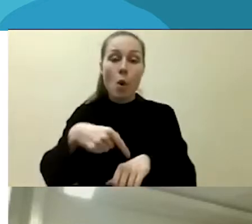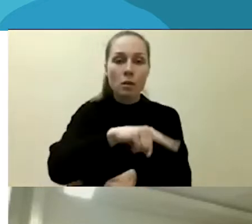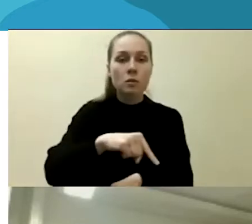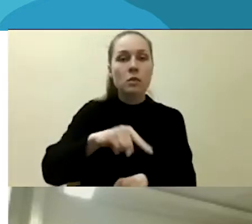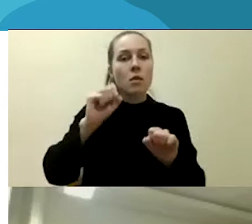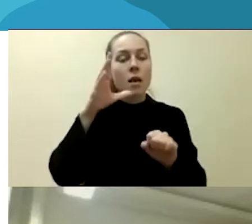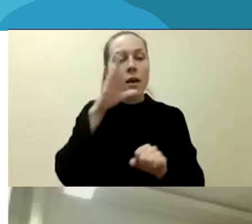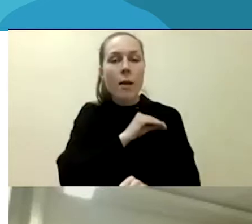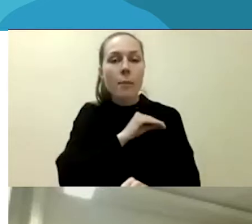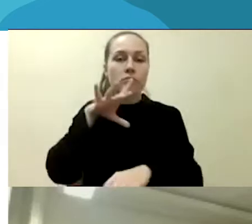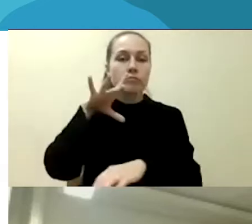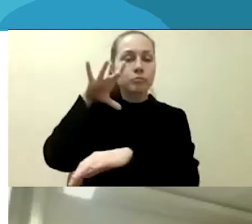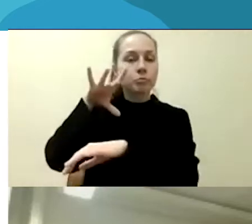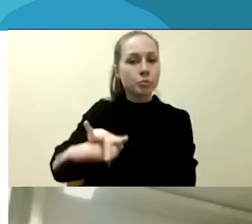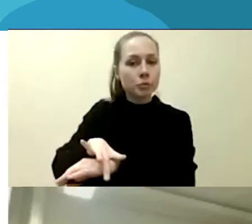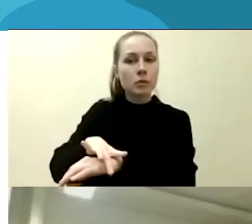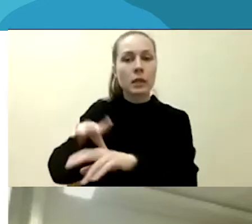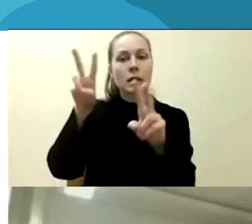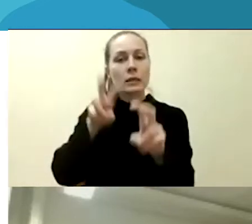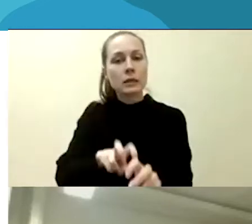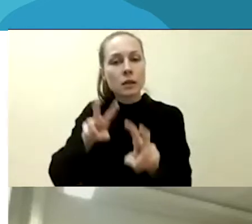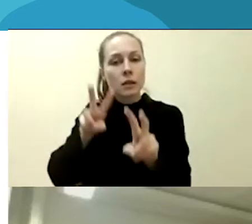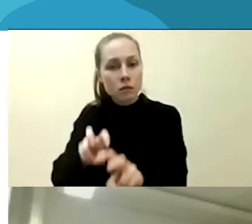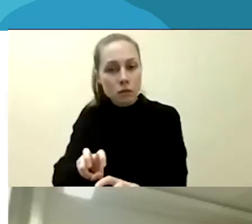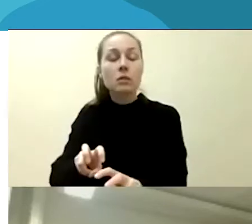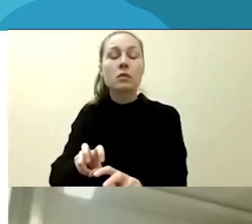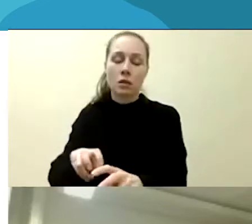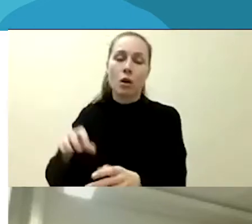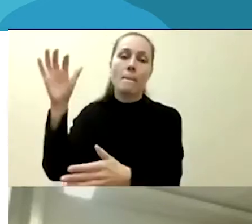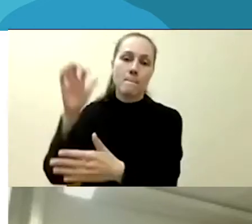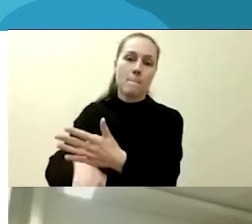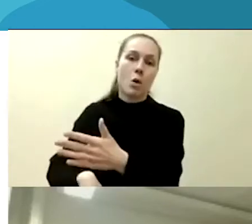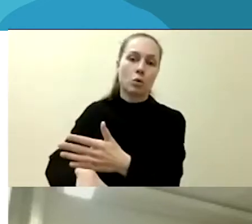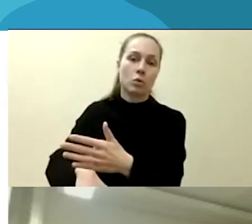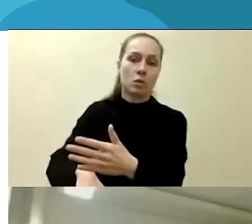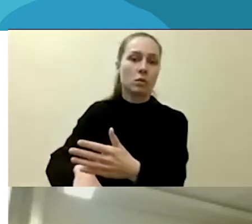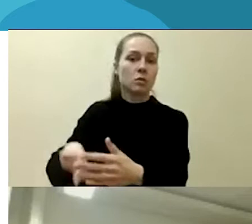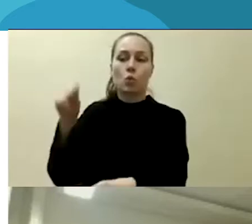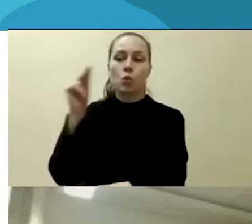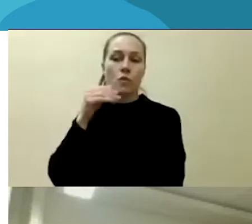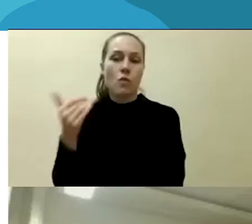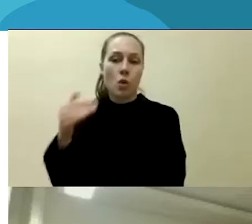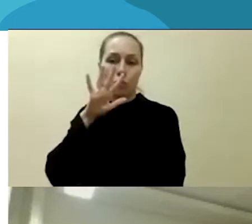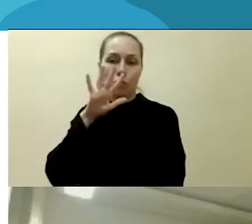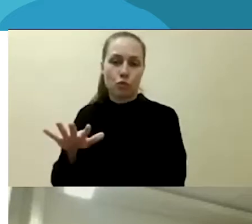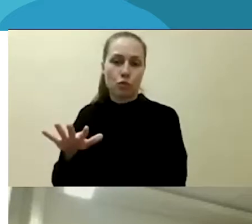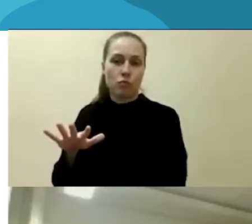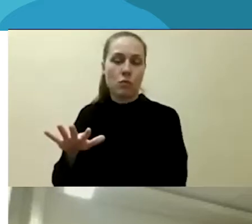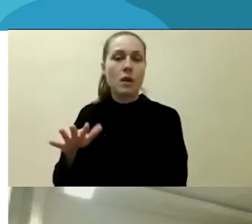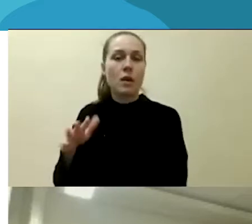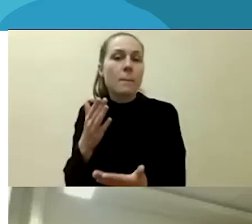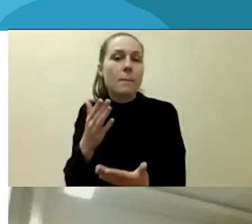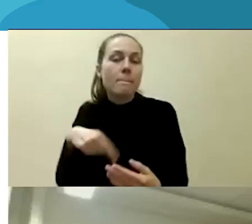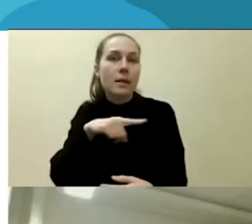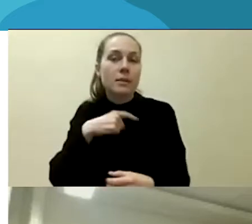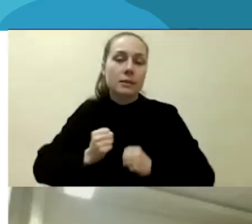identifikuoti, ištirti ir bausti už neapykantos nusikaltimus. Tiesiog bandome parengti tam tikrų metodų.